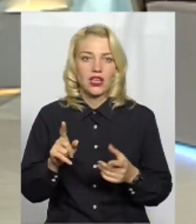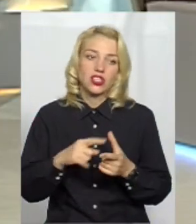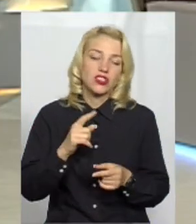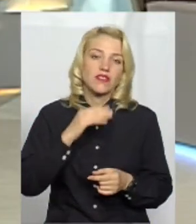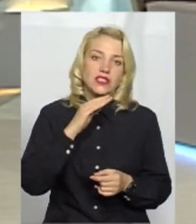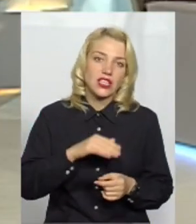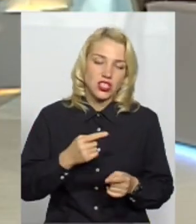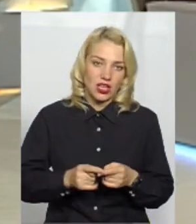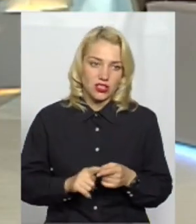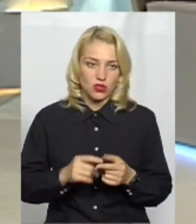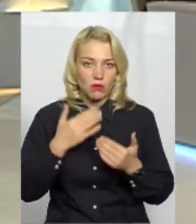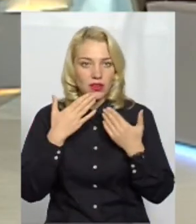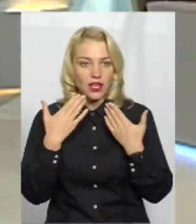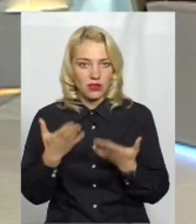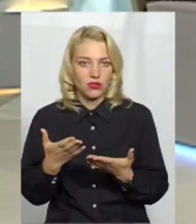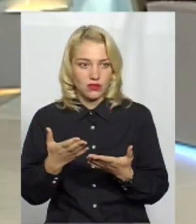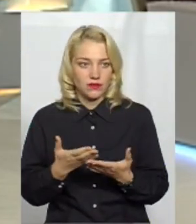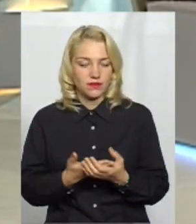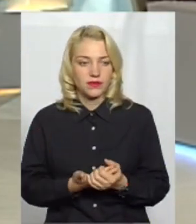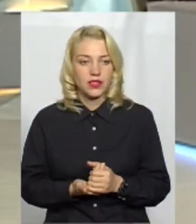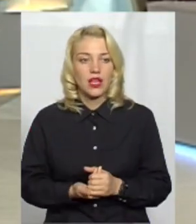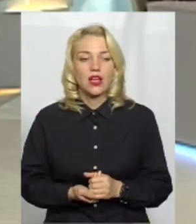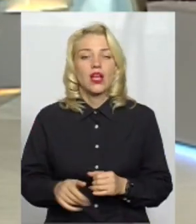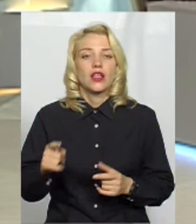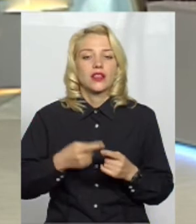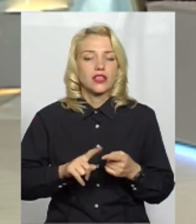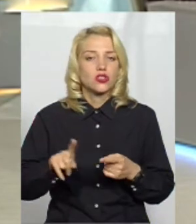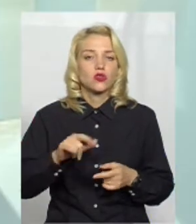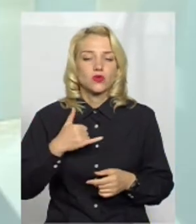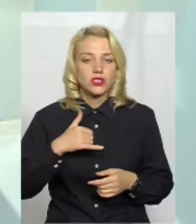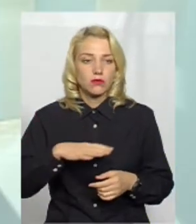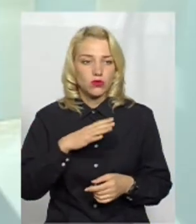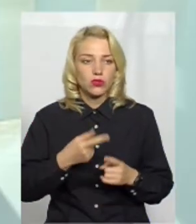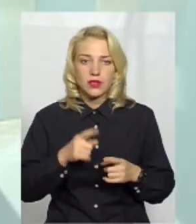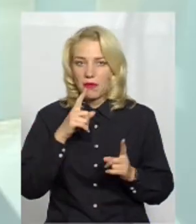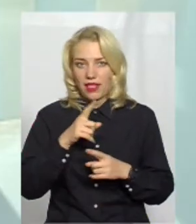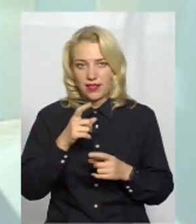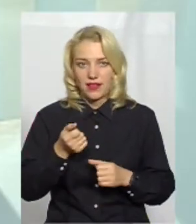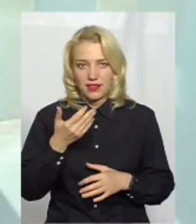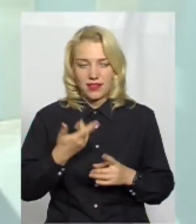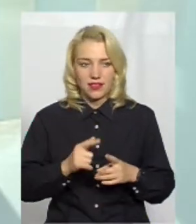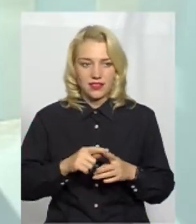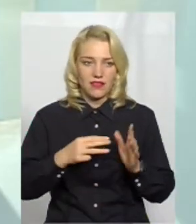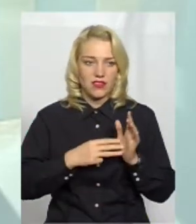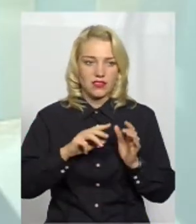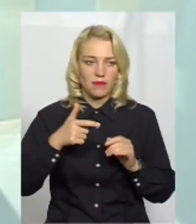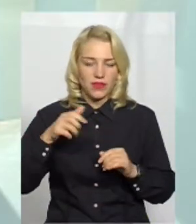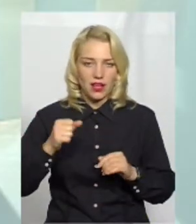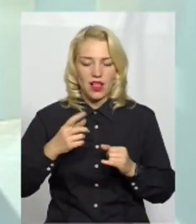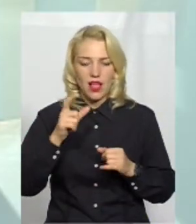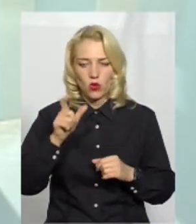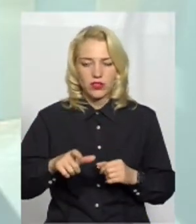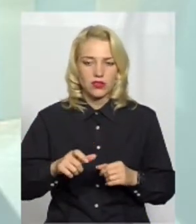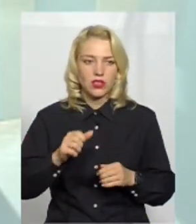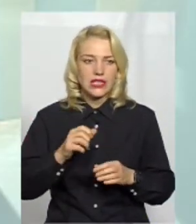вистачає цього, чи це те, з чого було відводити? Те, що в нас було, дуже мала кількість, у нас було 4,8 гектара на людину загального